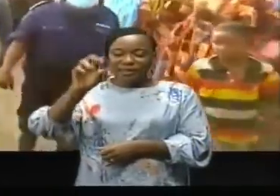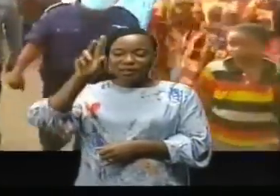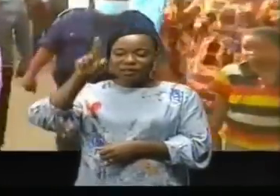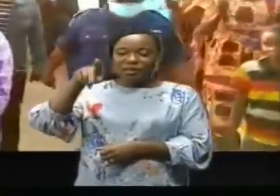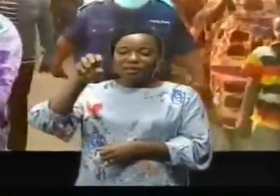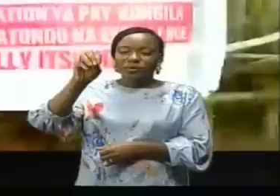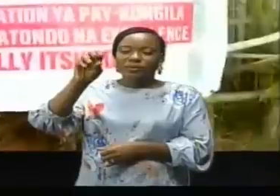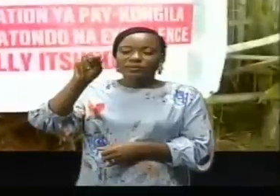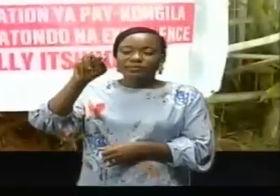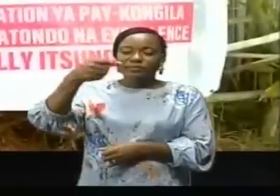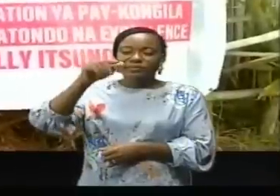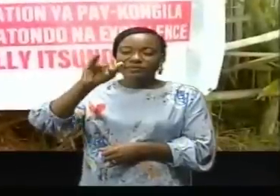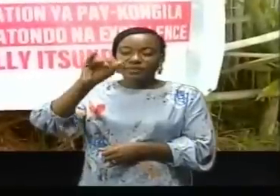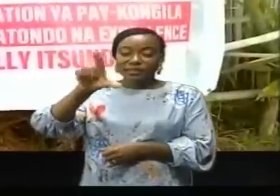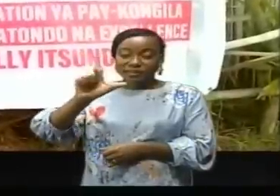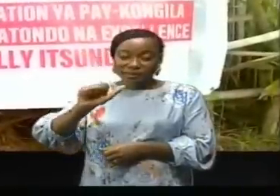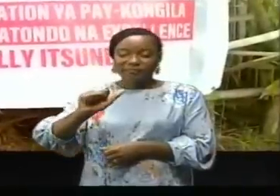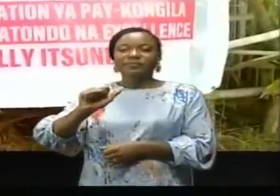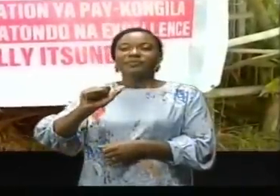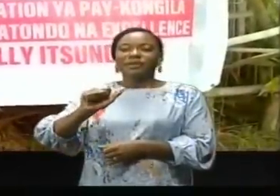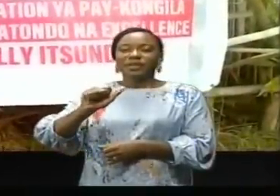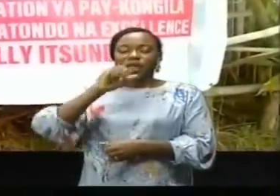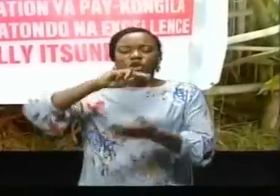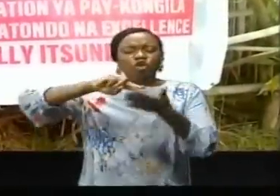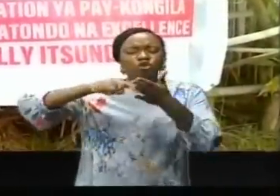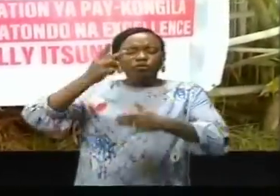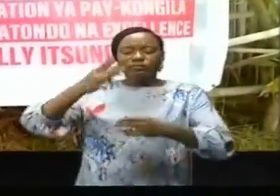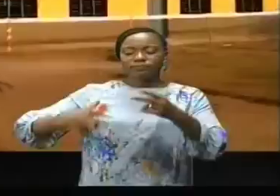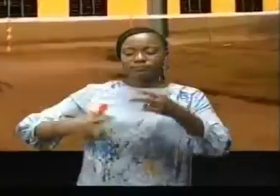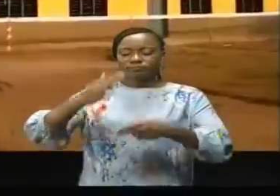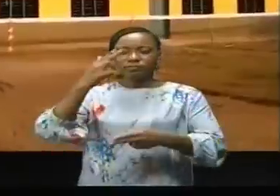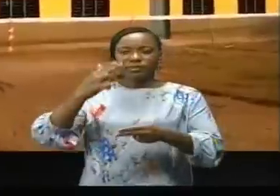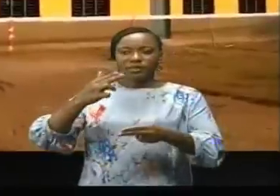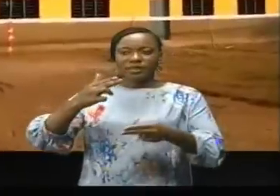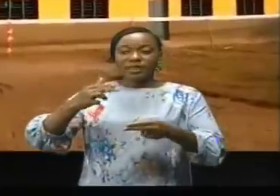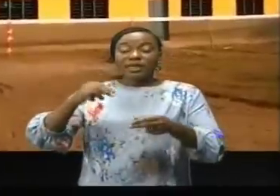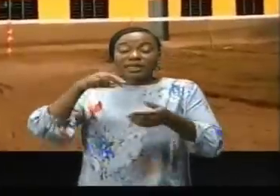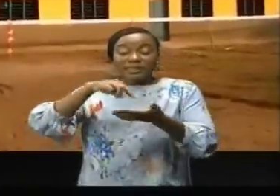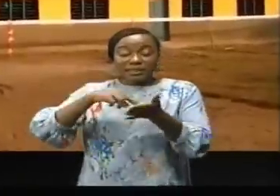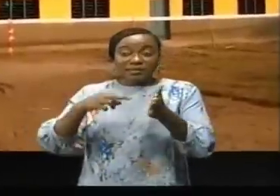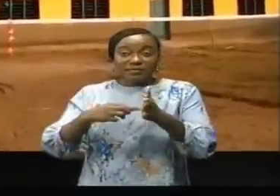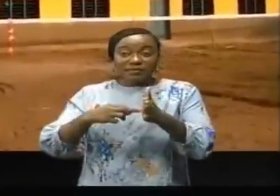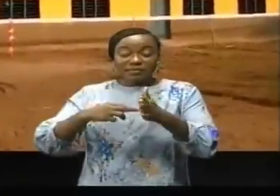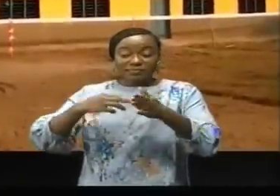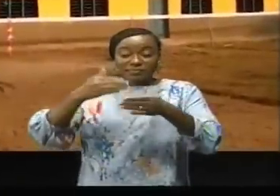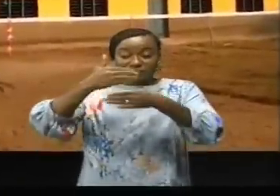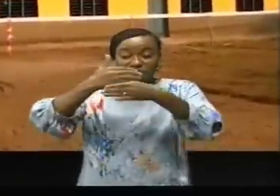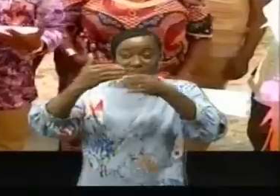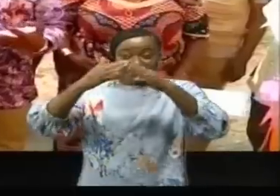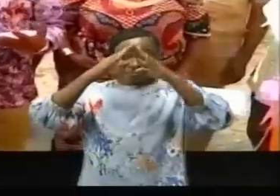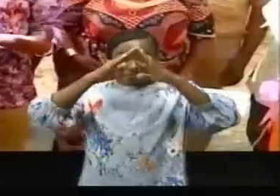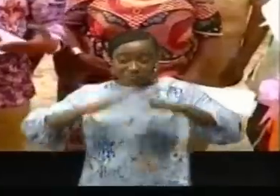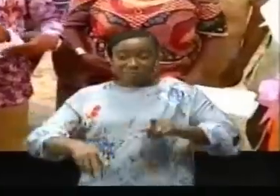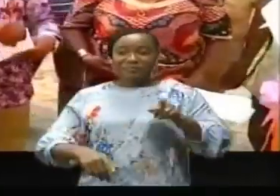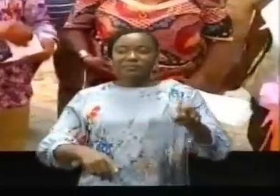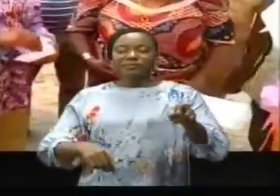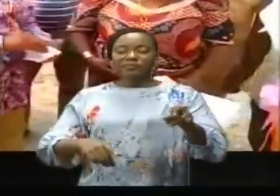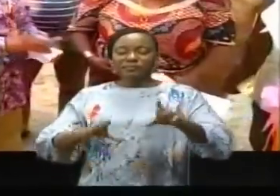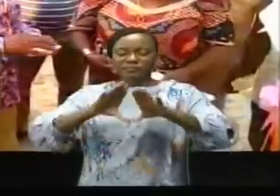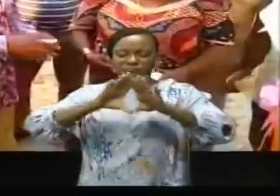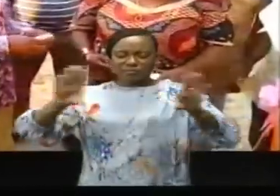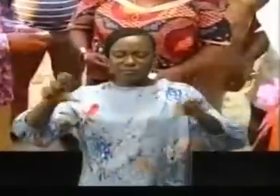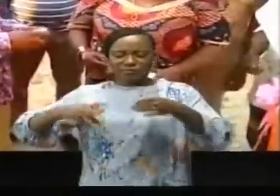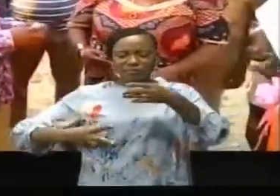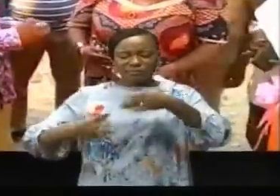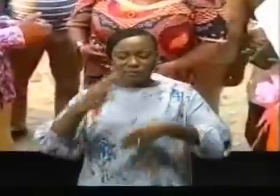a présidé une double cérémonie inaugurale. En premier lieu, c le bâtiment appartenant à la city Lousasi qui a été inauguré par le